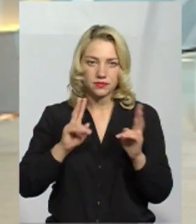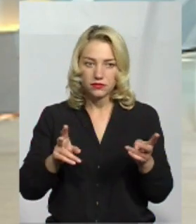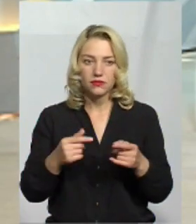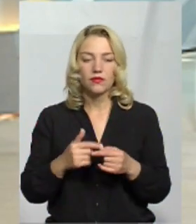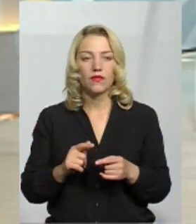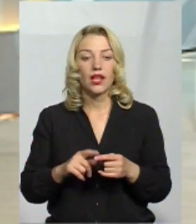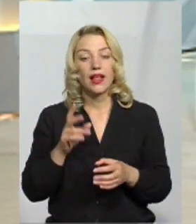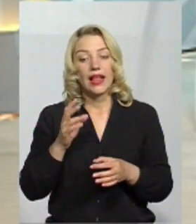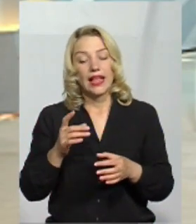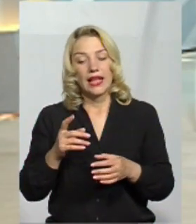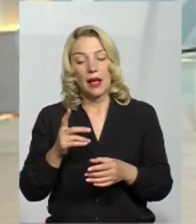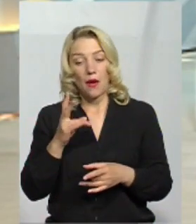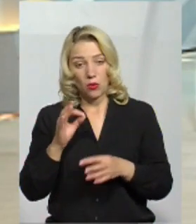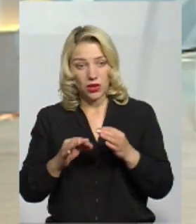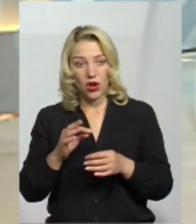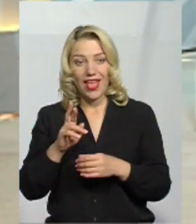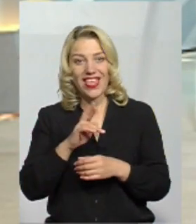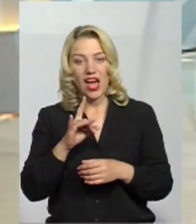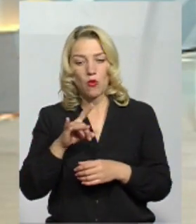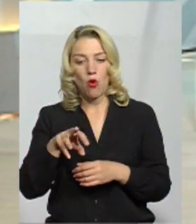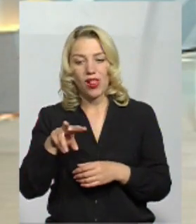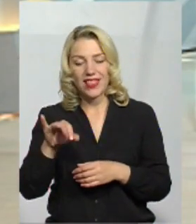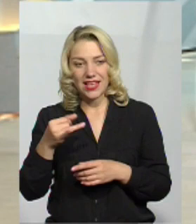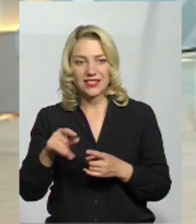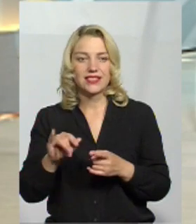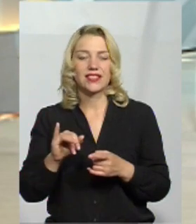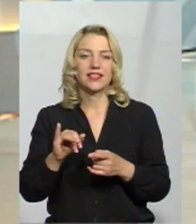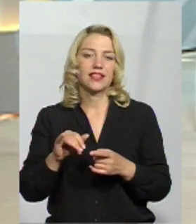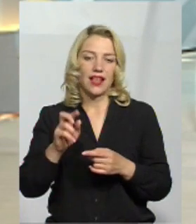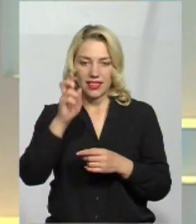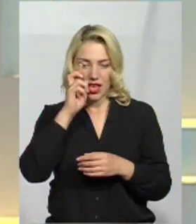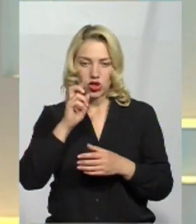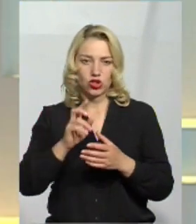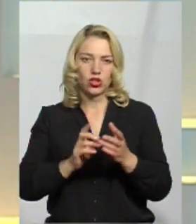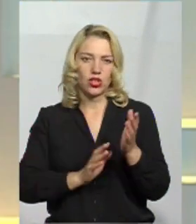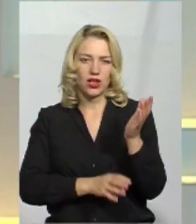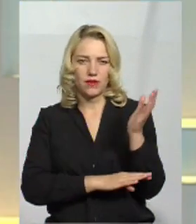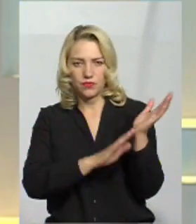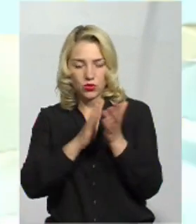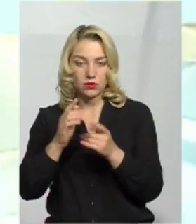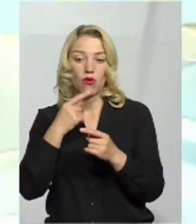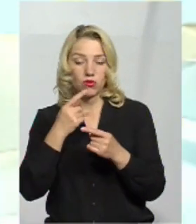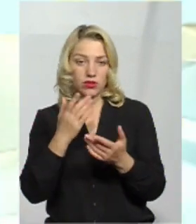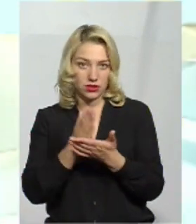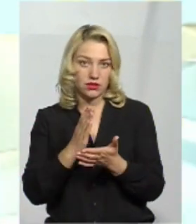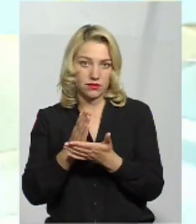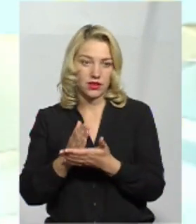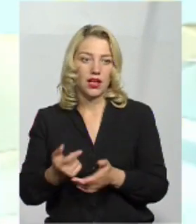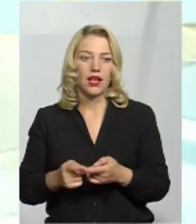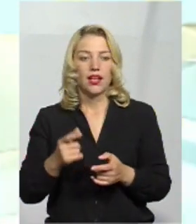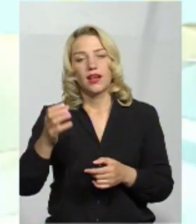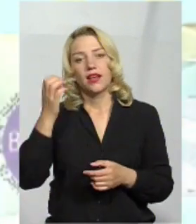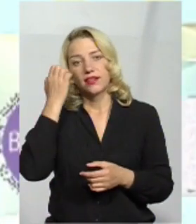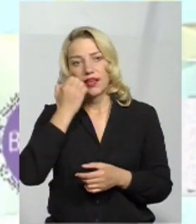от, насправді, в дикій природі Ярмолинецький Держлізгосп повідомляє про те, що ростуть. Це я вам дякую. Дякую за відповіді. Дякую вам. Глядачам і